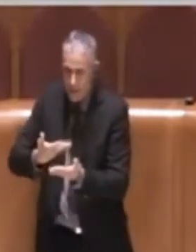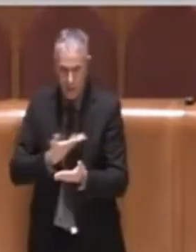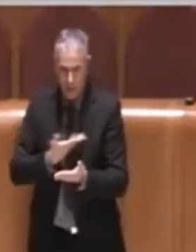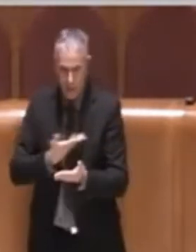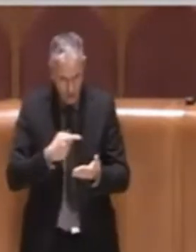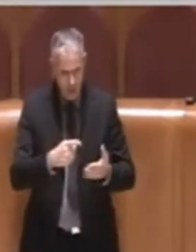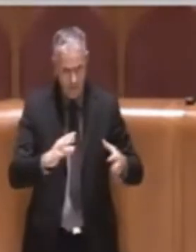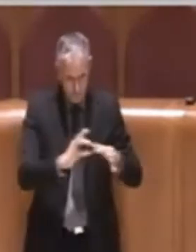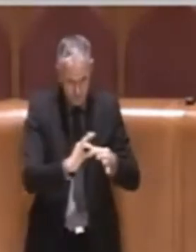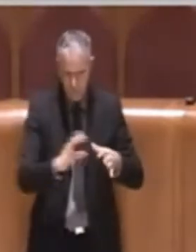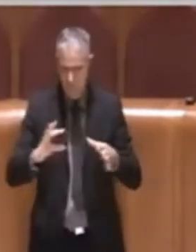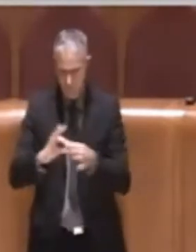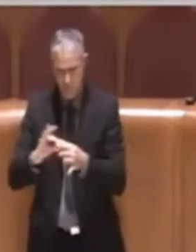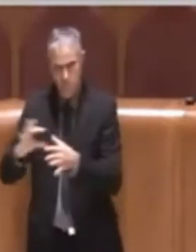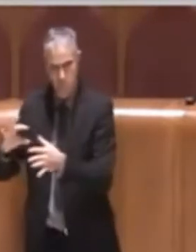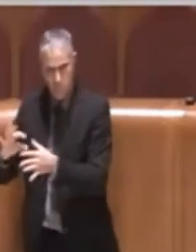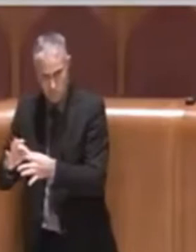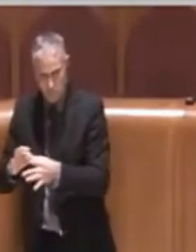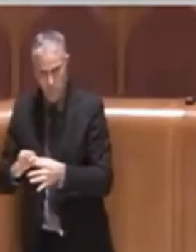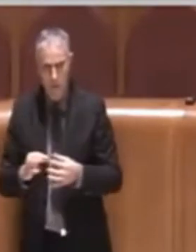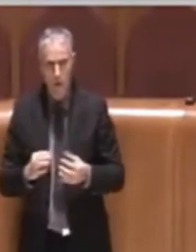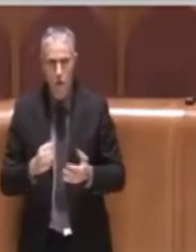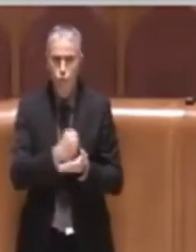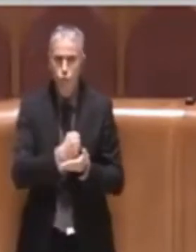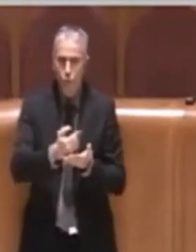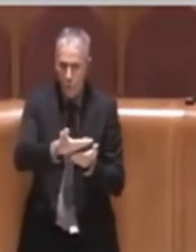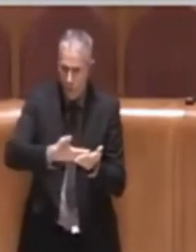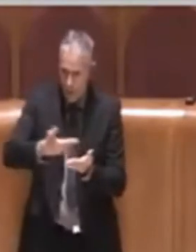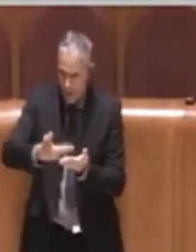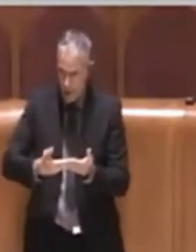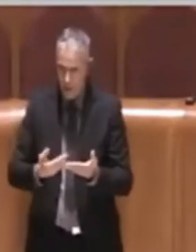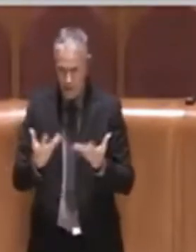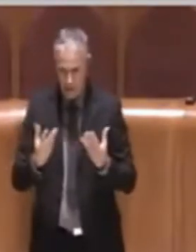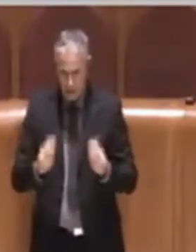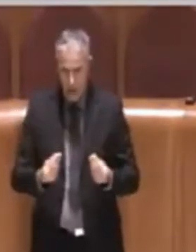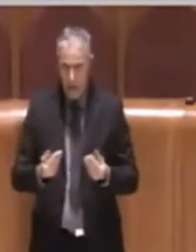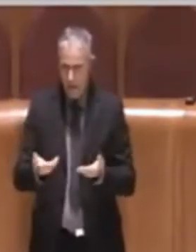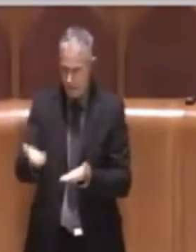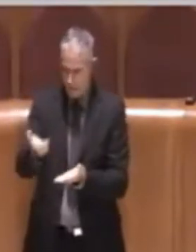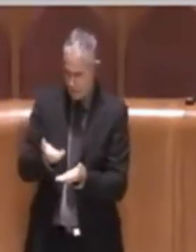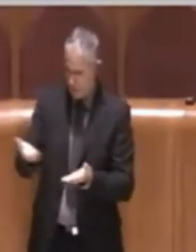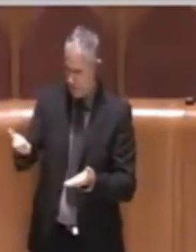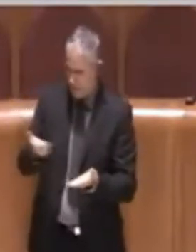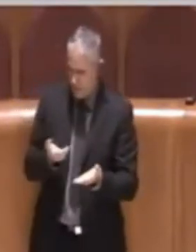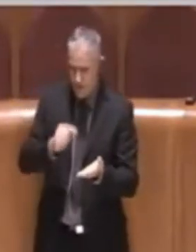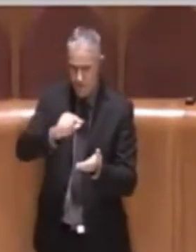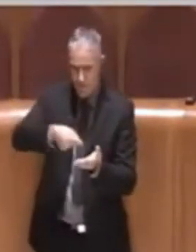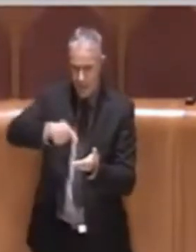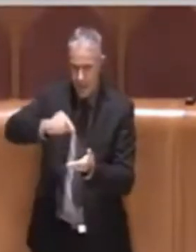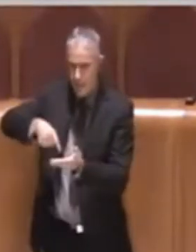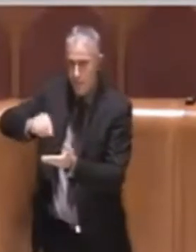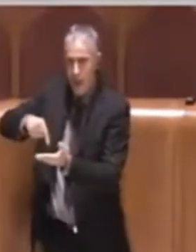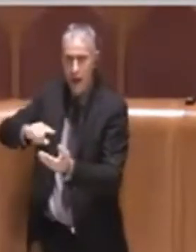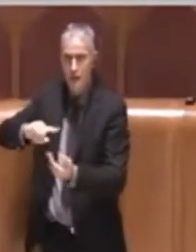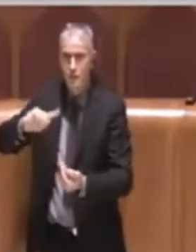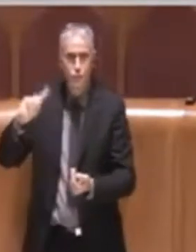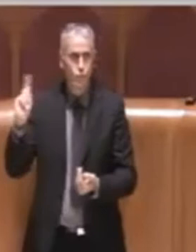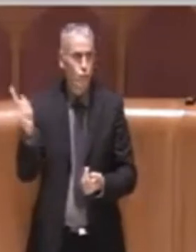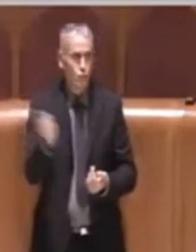molti dei quali sono stati presentati e firmati da un